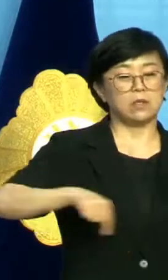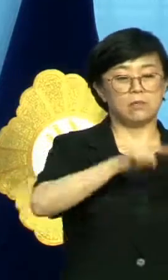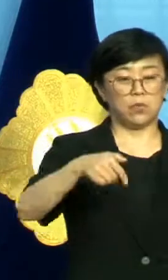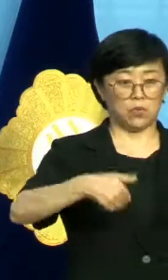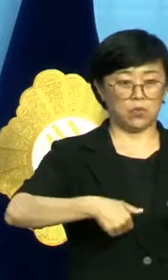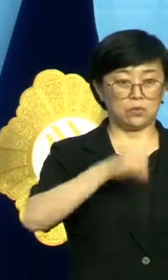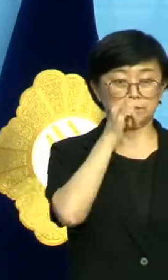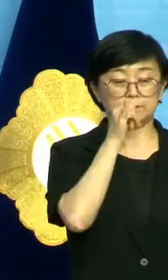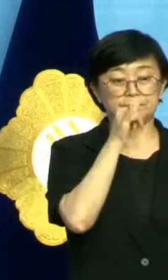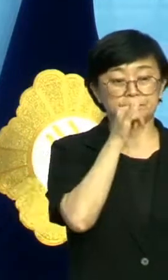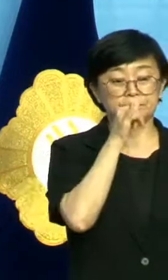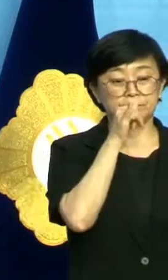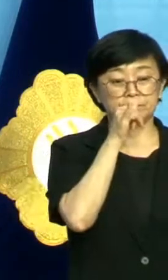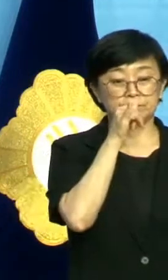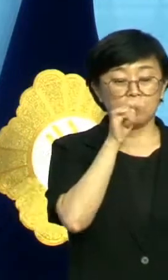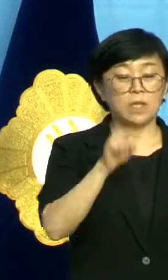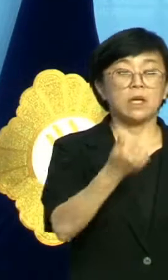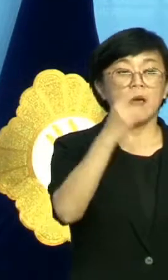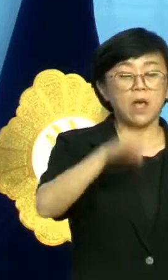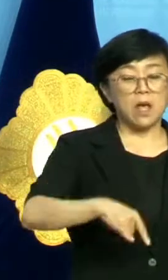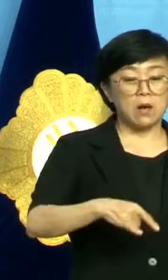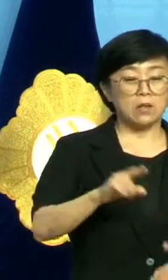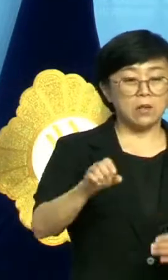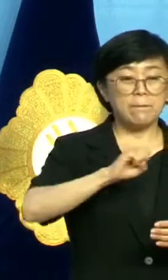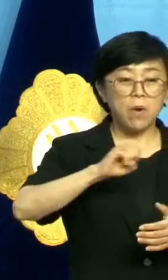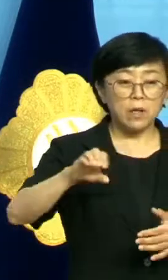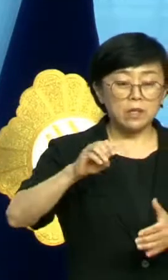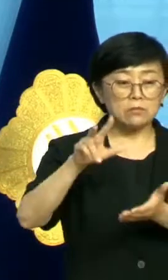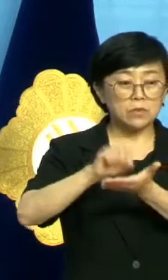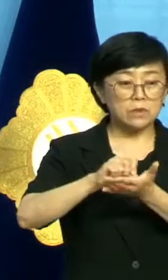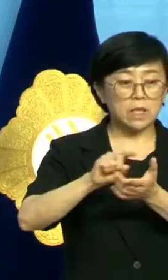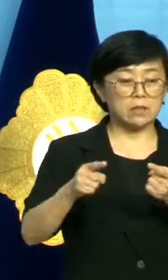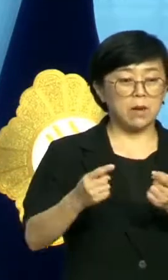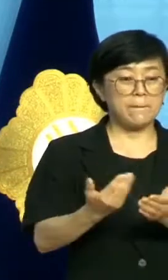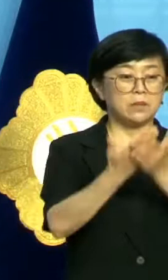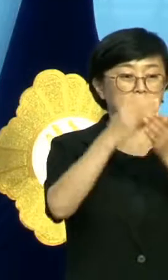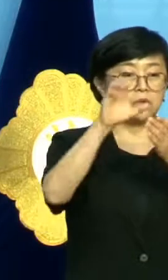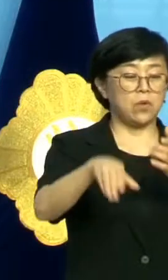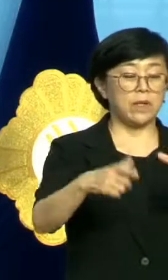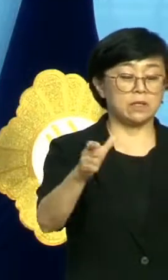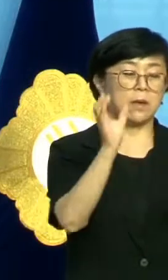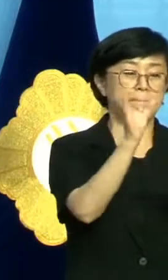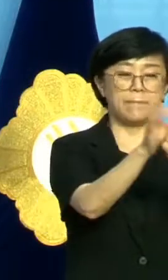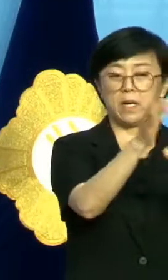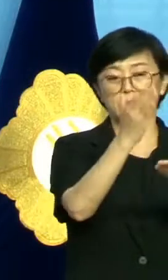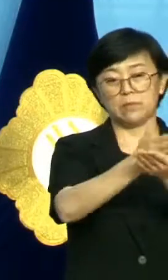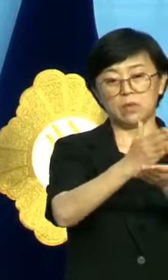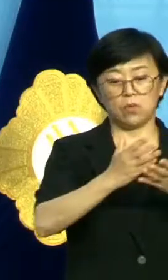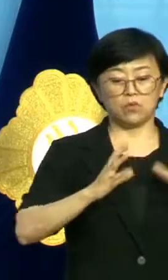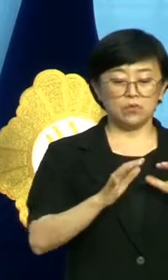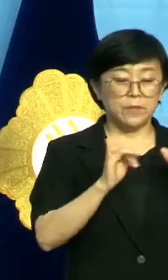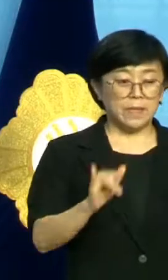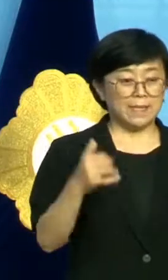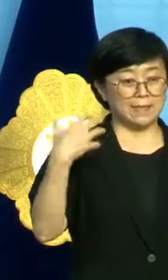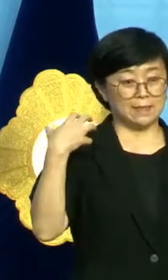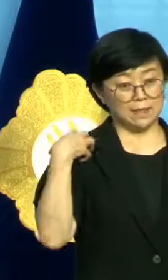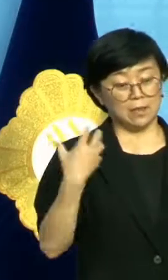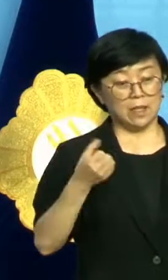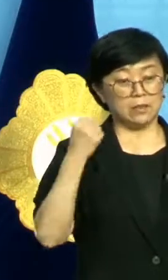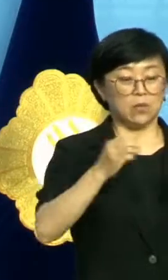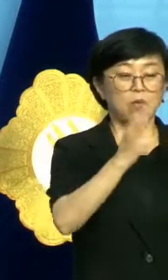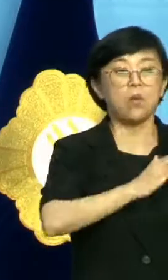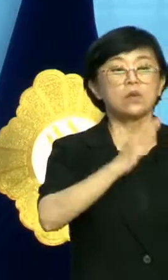했다. 사용 후 해결료를 핵발전소 지역에 떠넘기지 않고 모든 국민이 책임감을 느끼는